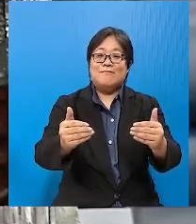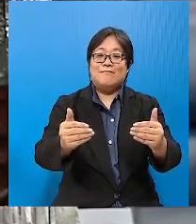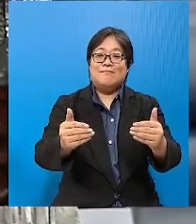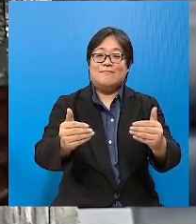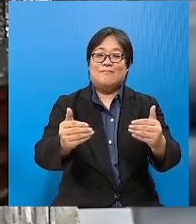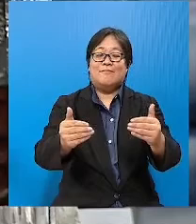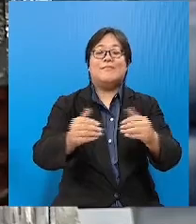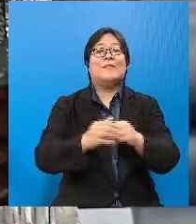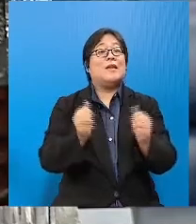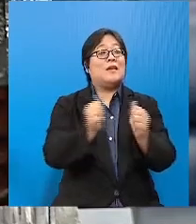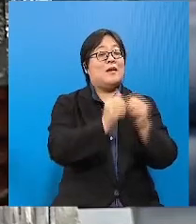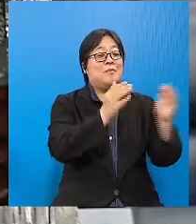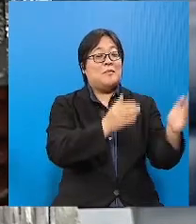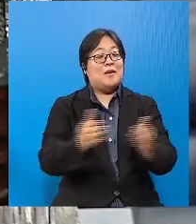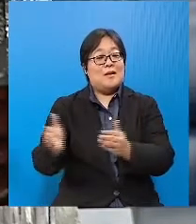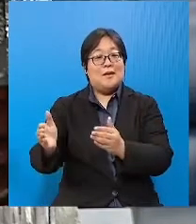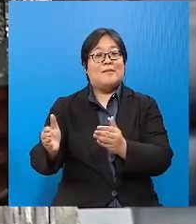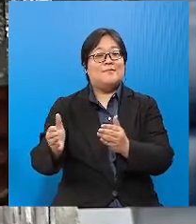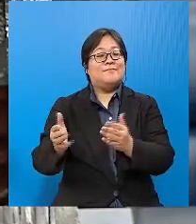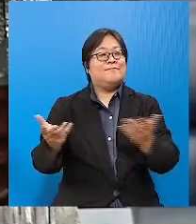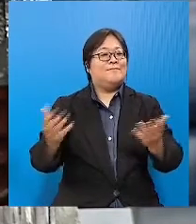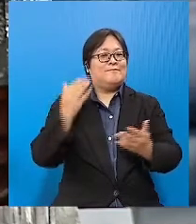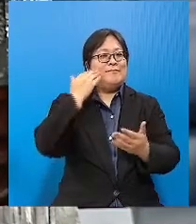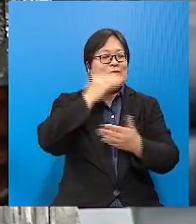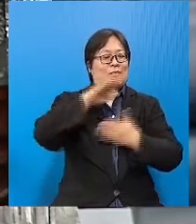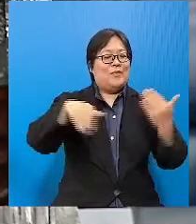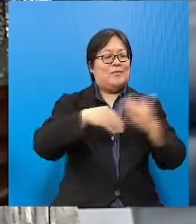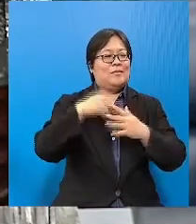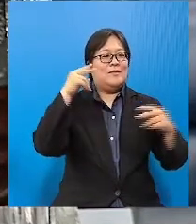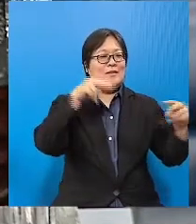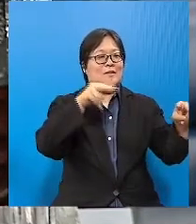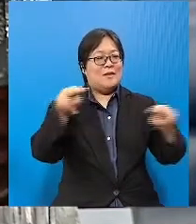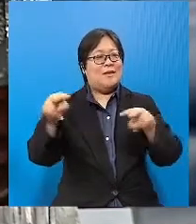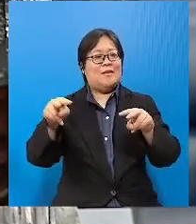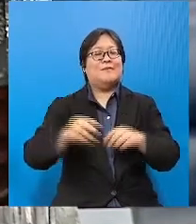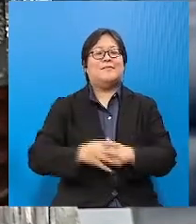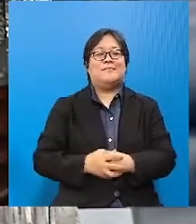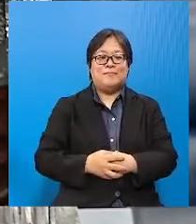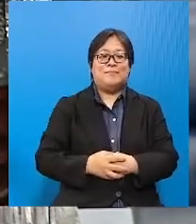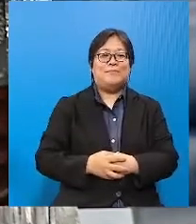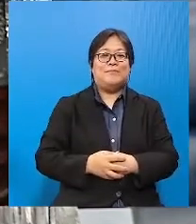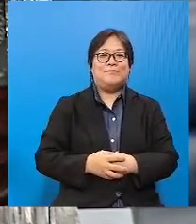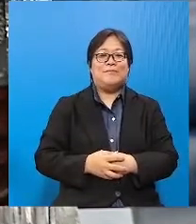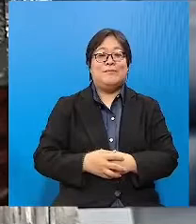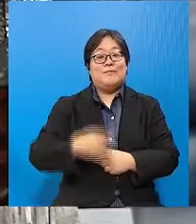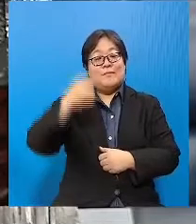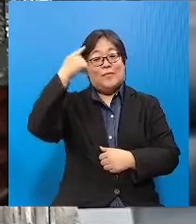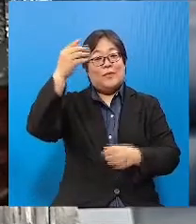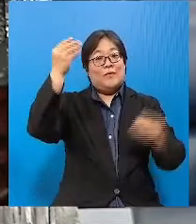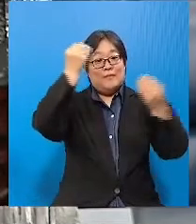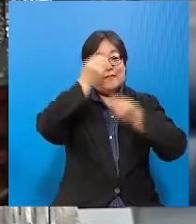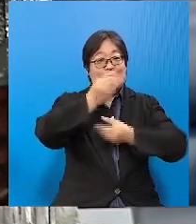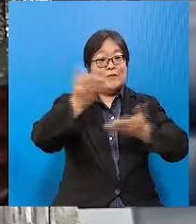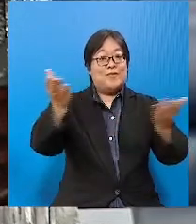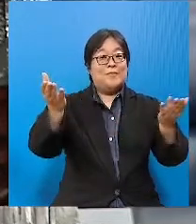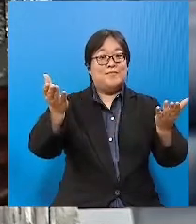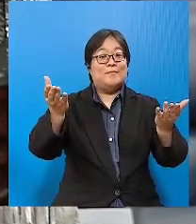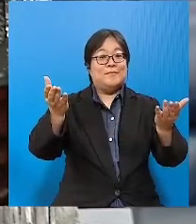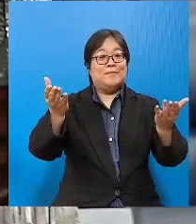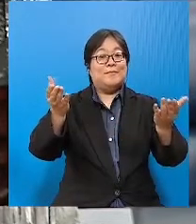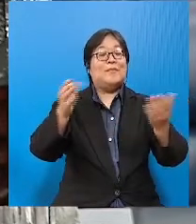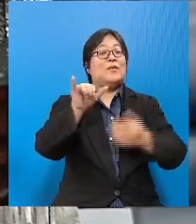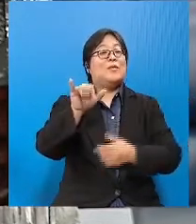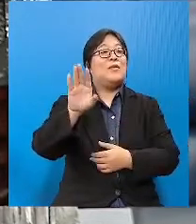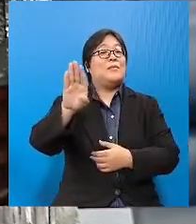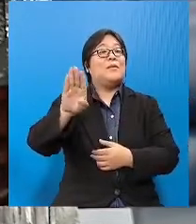dengan perancangan yang teratur dengan mengambil kira semua aspek secara menyeluruh. Untuk makluman ahli